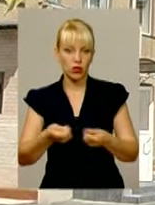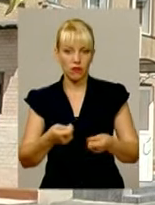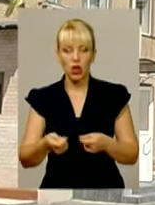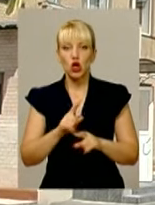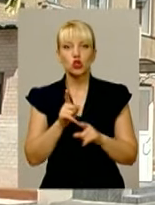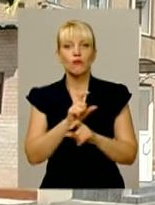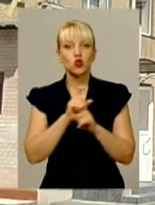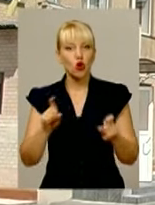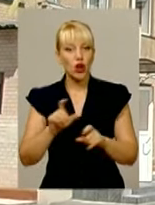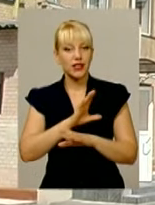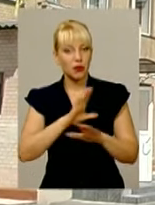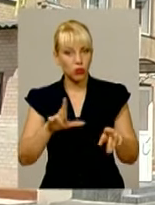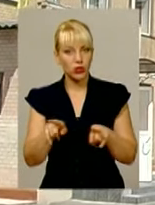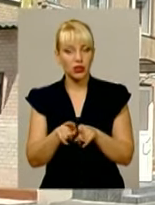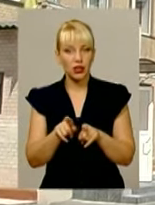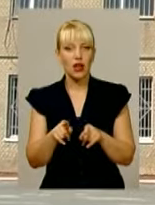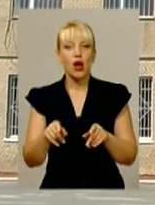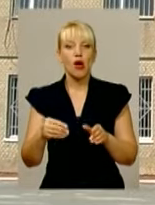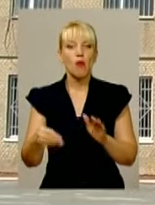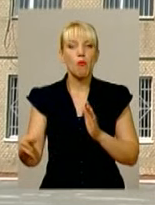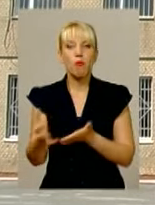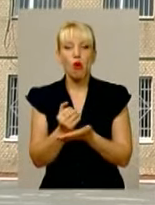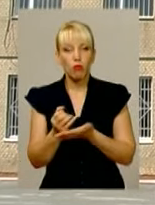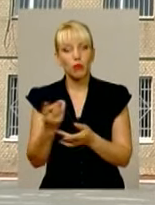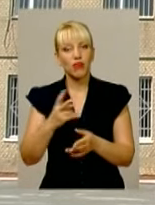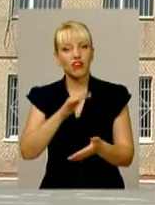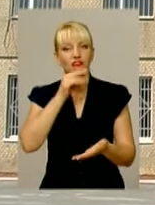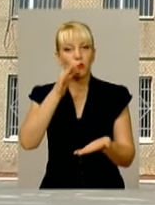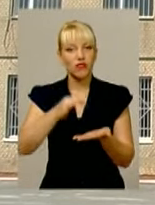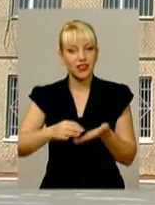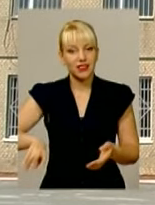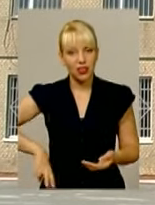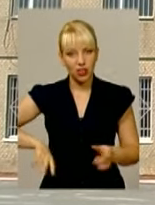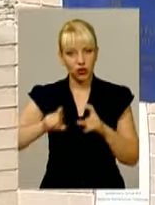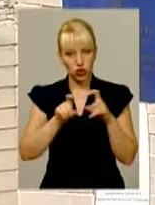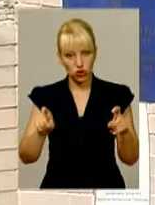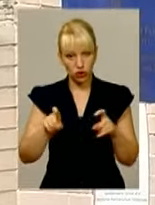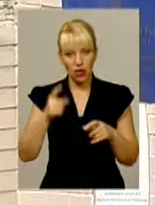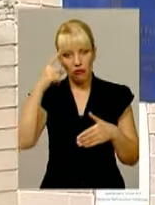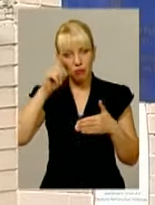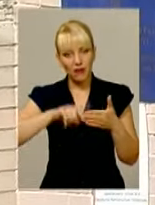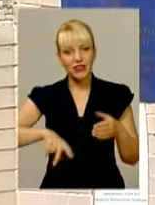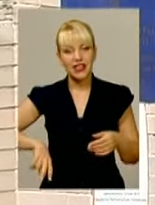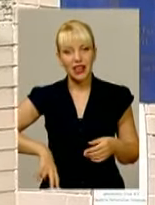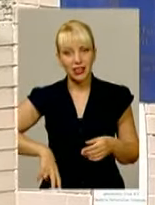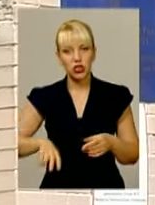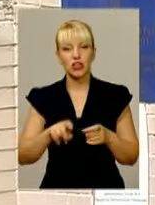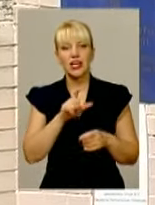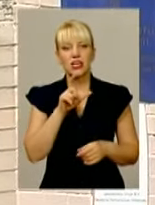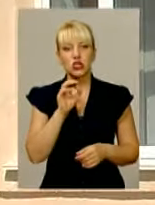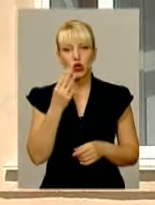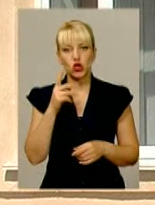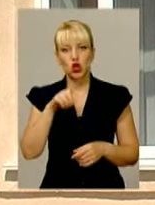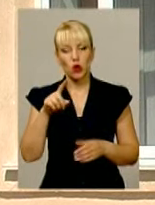книжкові побори, повинен керівник навчального закладу. Саме він відповідає за престиж школи, впевнений директор спеціалізованої ЗОЖ номер 6